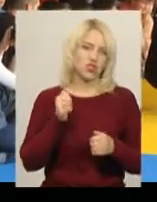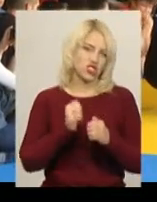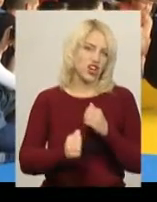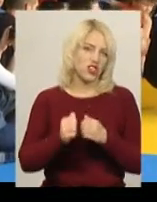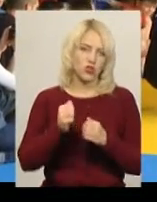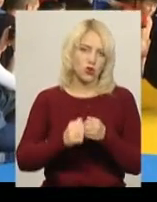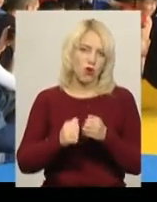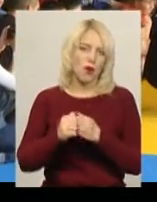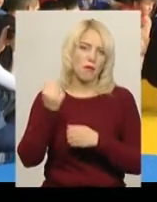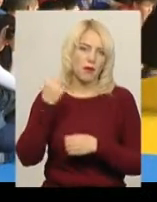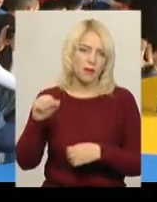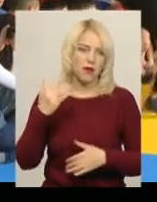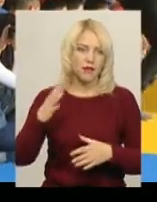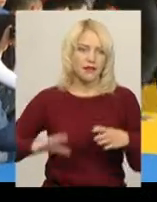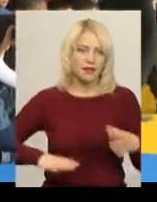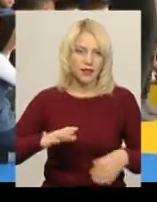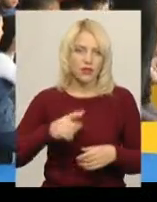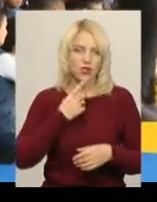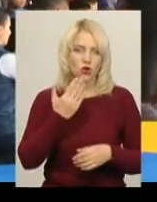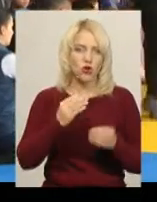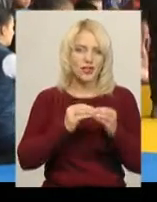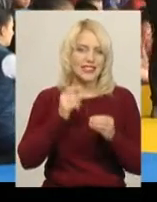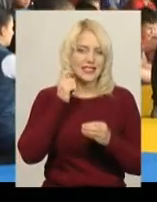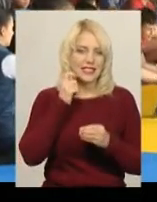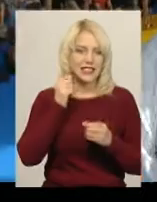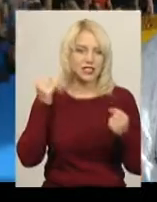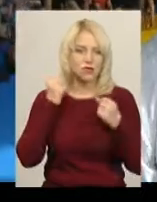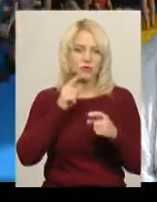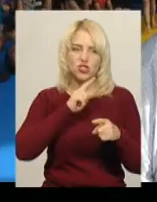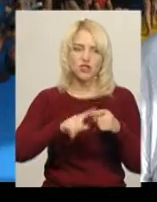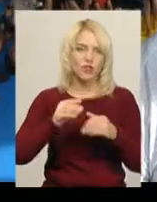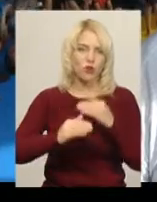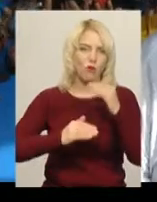Тренер Матвій Дмитро Павлюк каже, його 10-річний спортсмен швидко прогресує